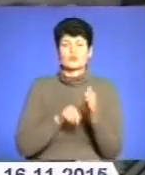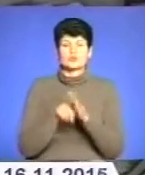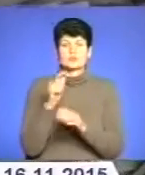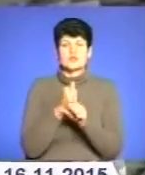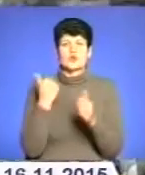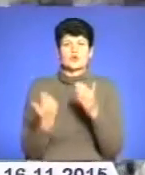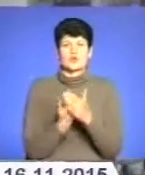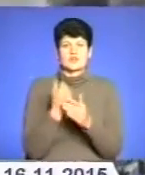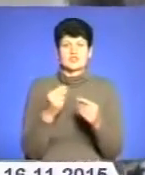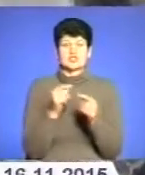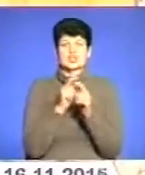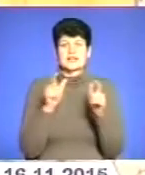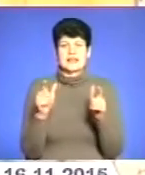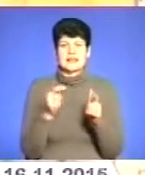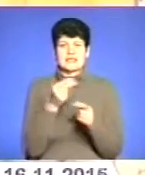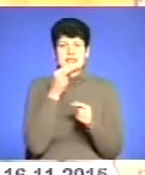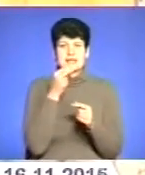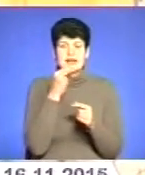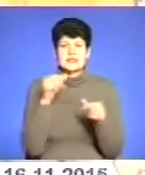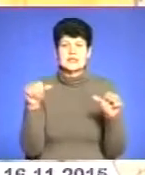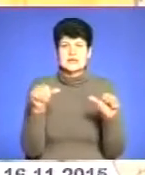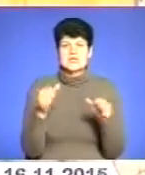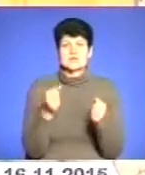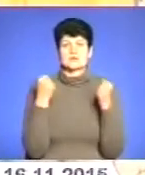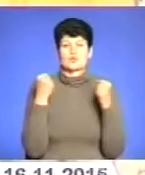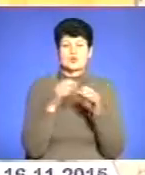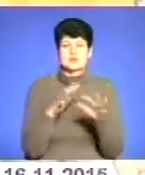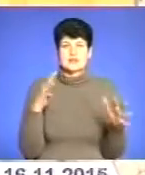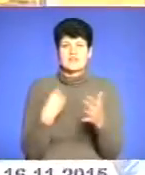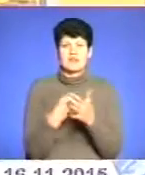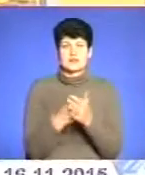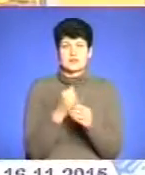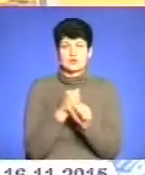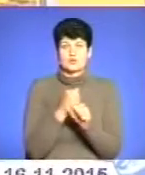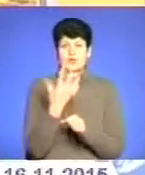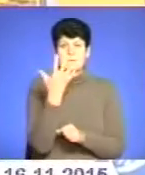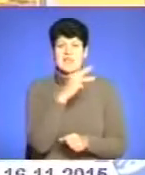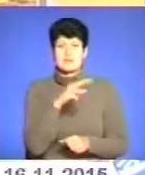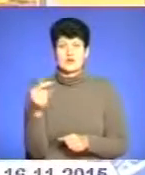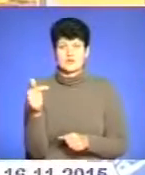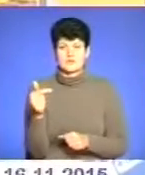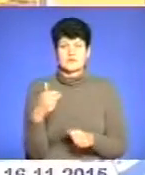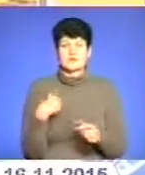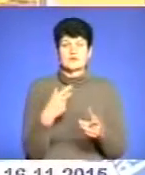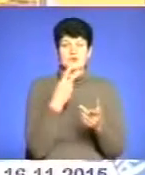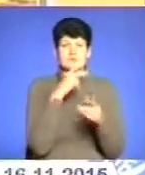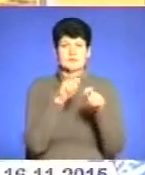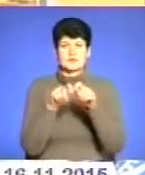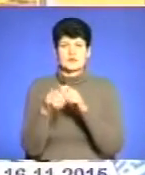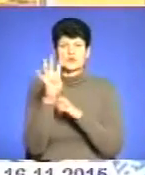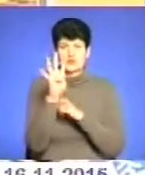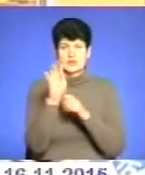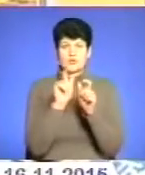шкільна їдальня та спортзал. Вартість робіт – 5 мільйонів гривень. Ми нині проінспектували 4 об'єкти. З них